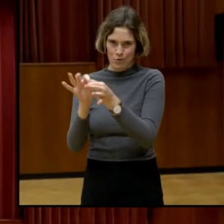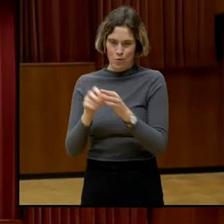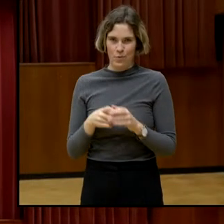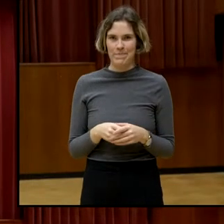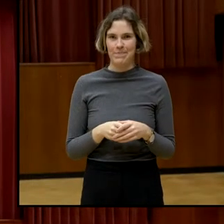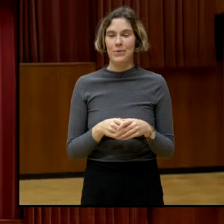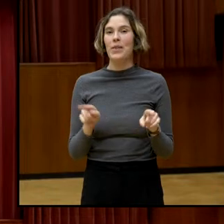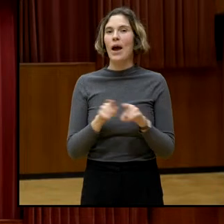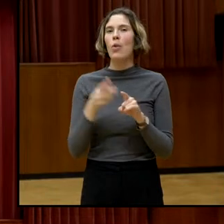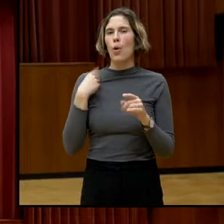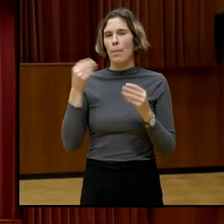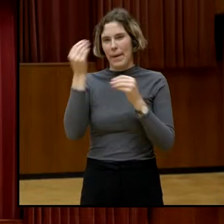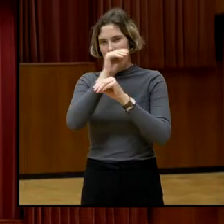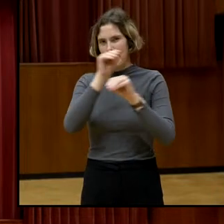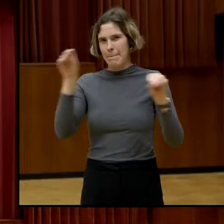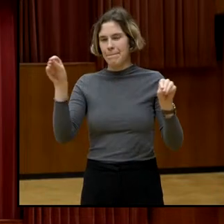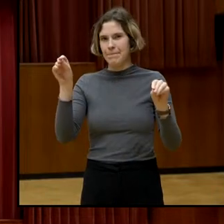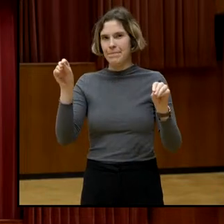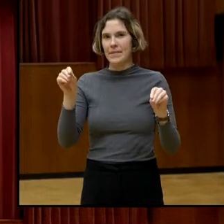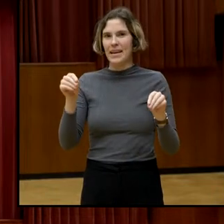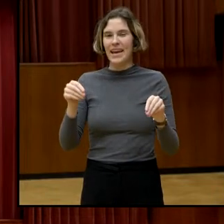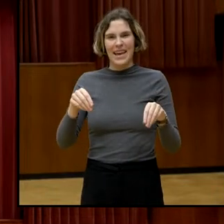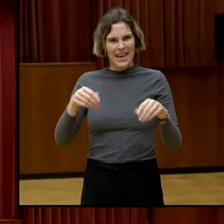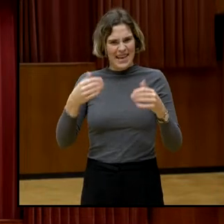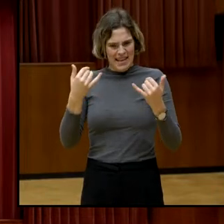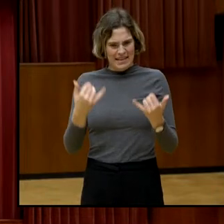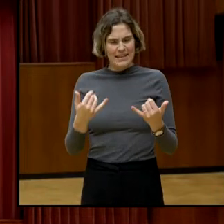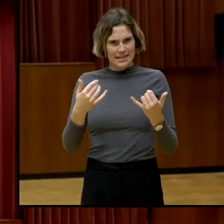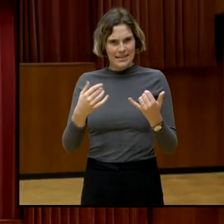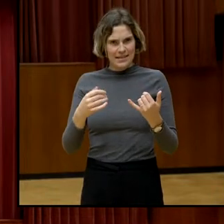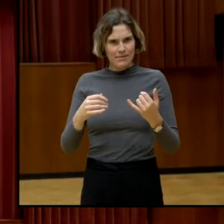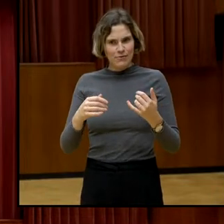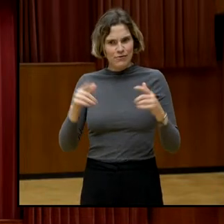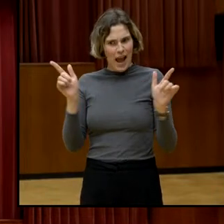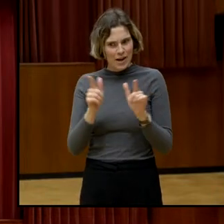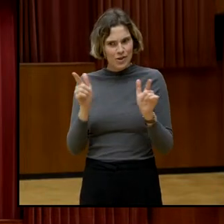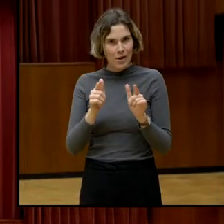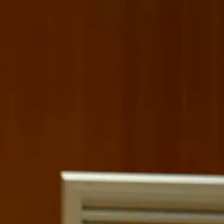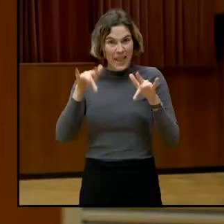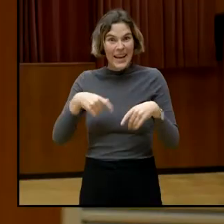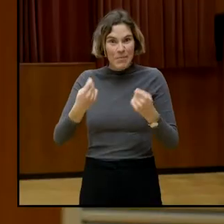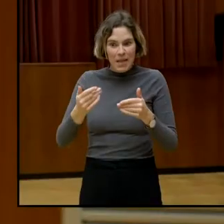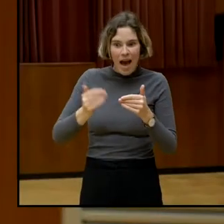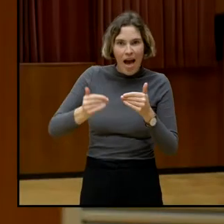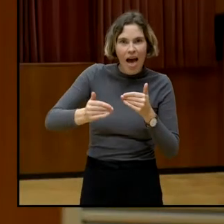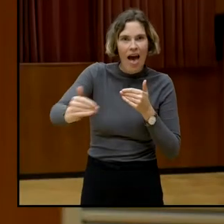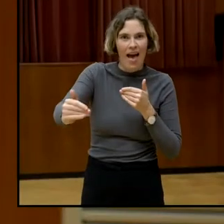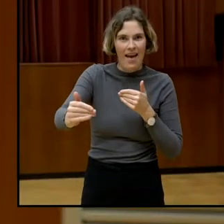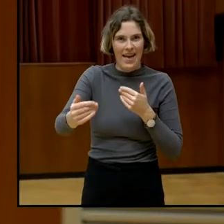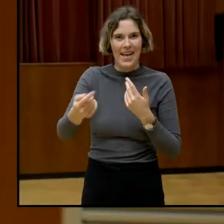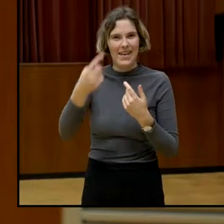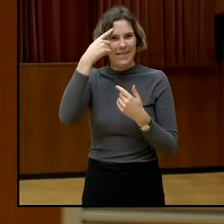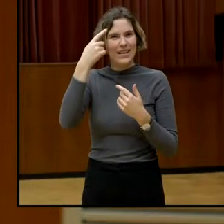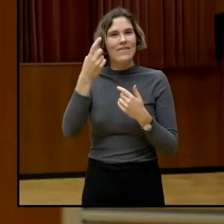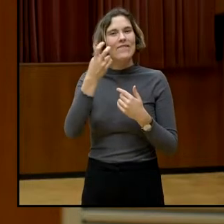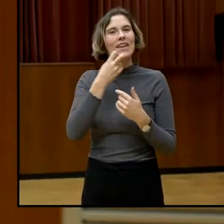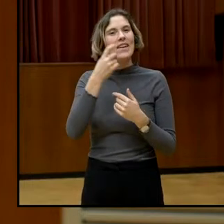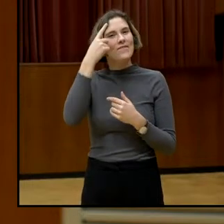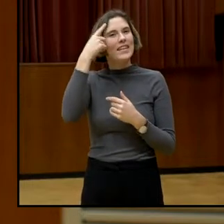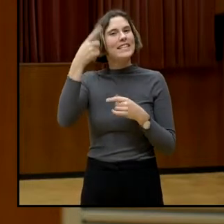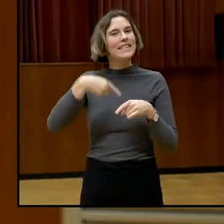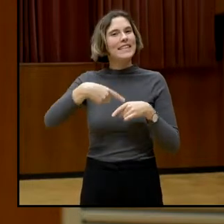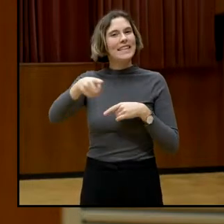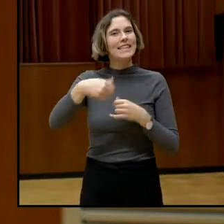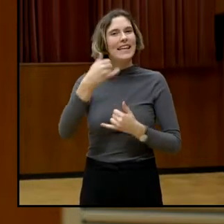hinweisen, es handelt sich um eine Veranstaltungsreihe und wenn Sie weiterhin wissen wollen, was so geplant ist in diesem Jahr, dann bitte ich Sie auf die